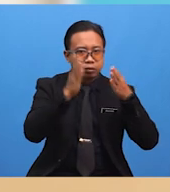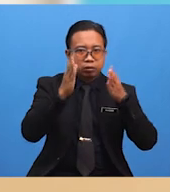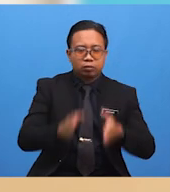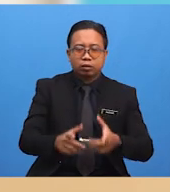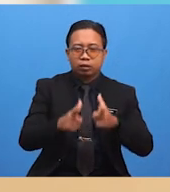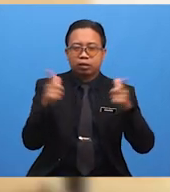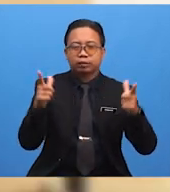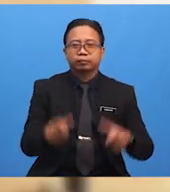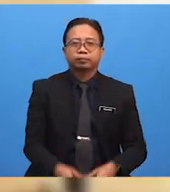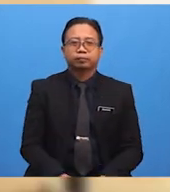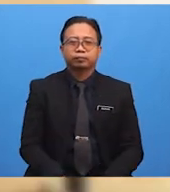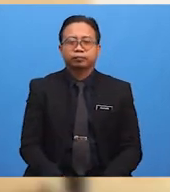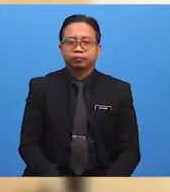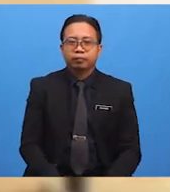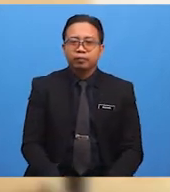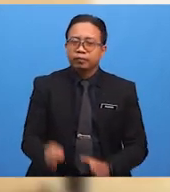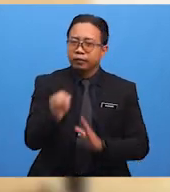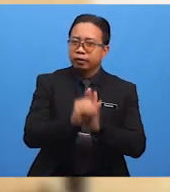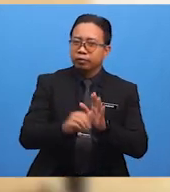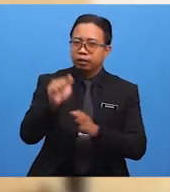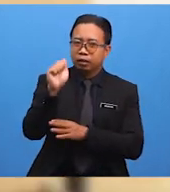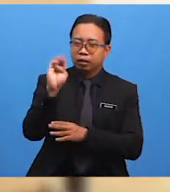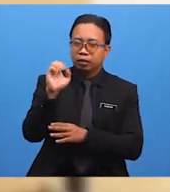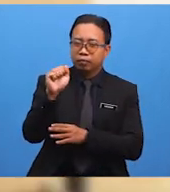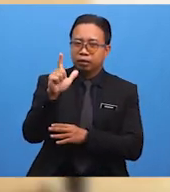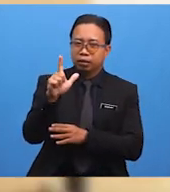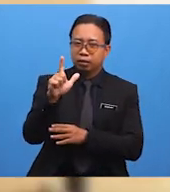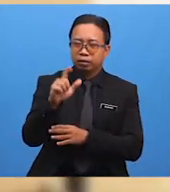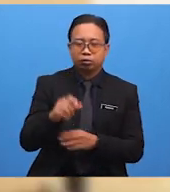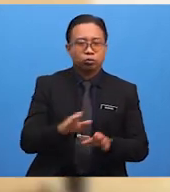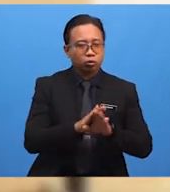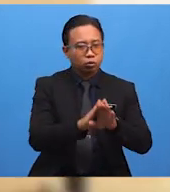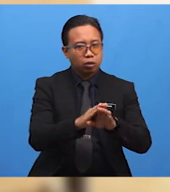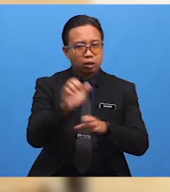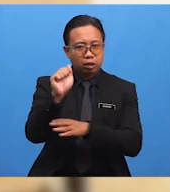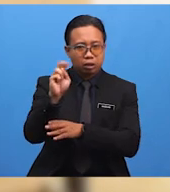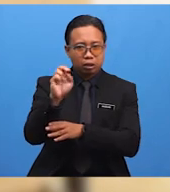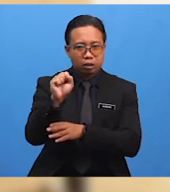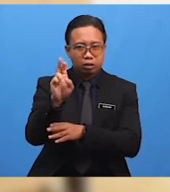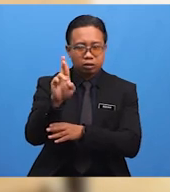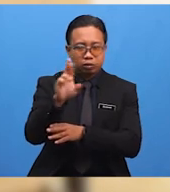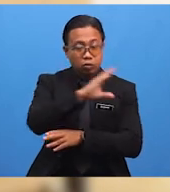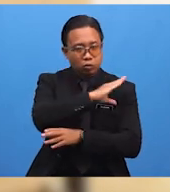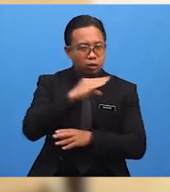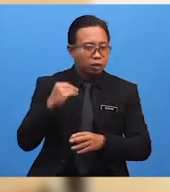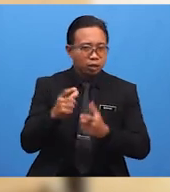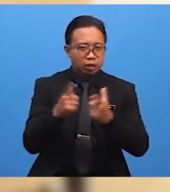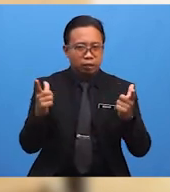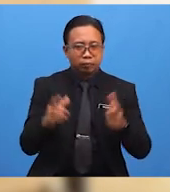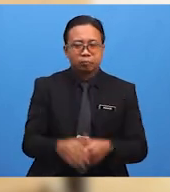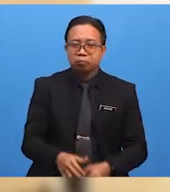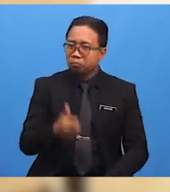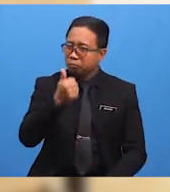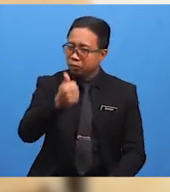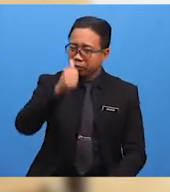Orang Lain Mengamalkan Sikap Bertolak Ansur Dan Sebagainya Hebat